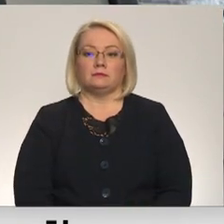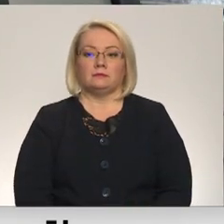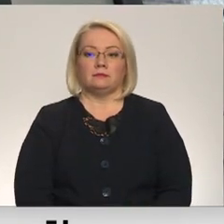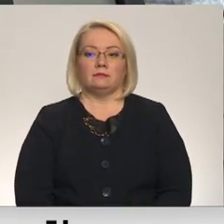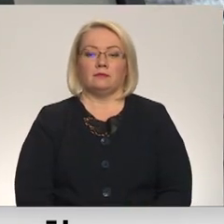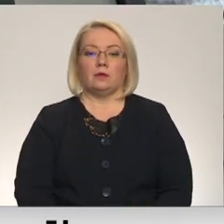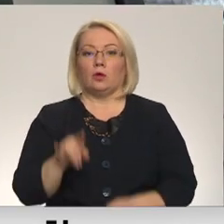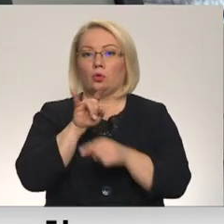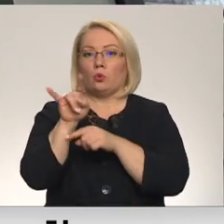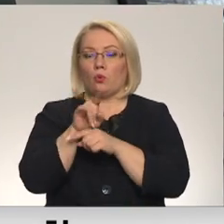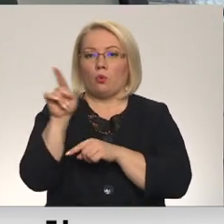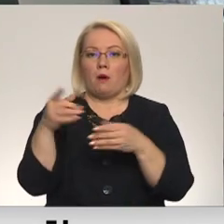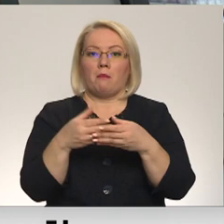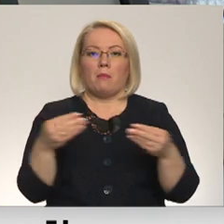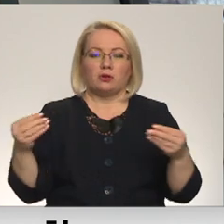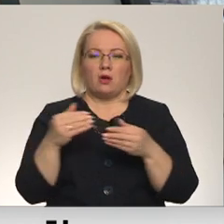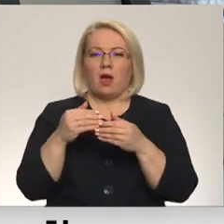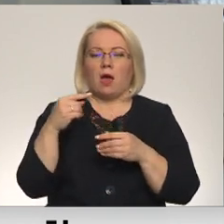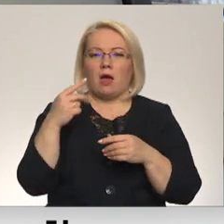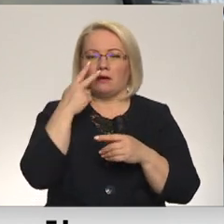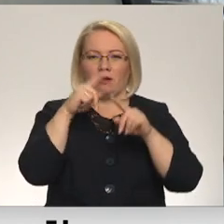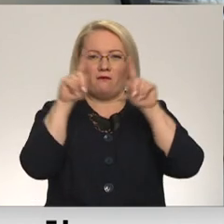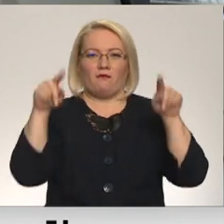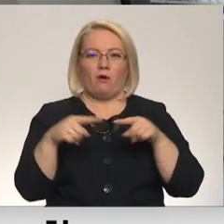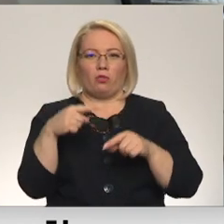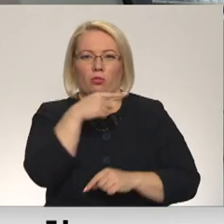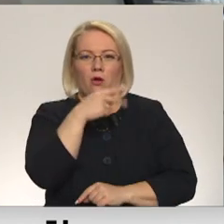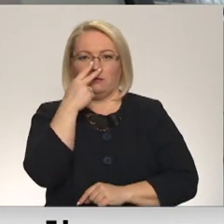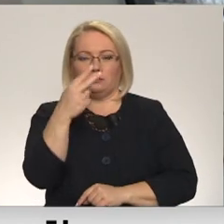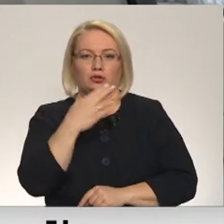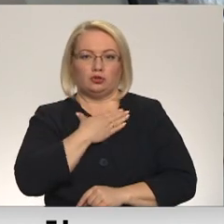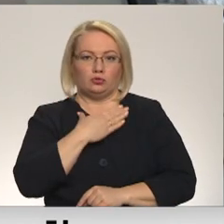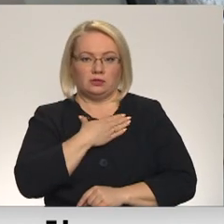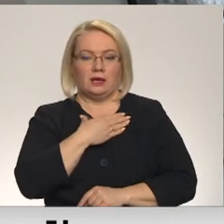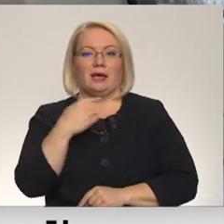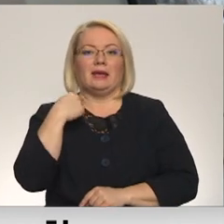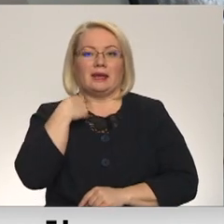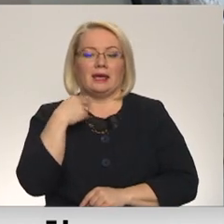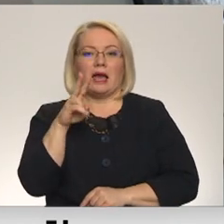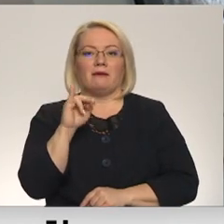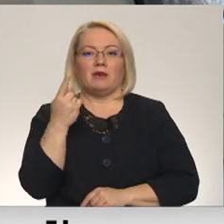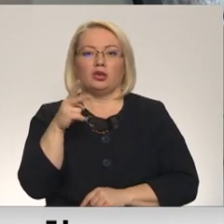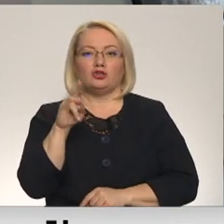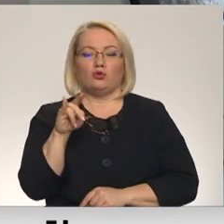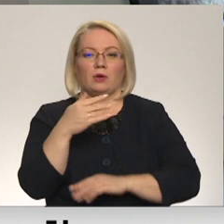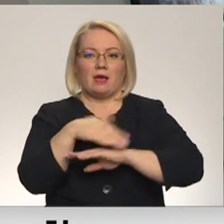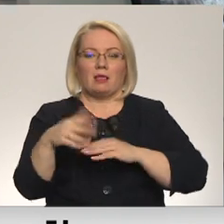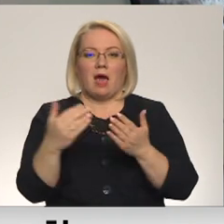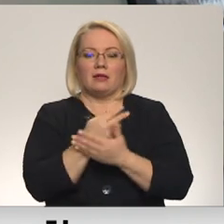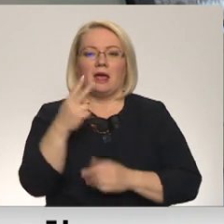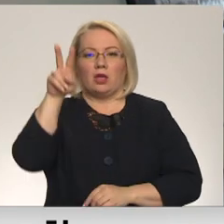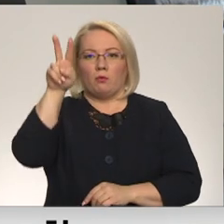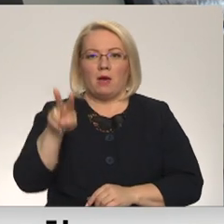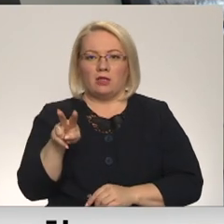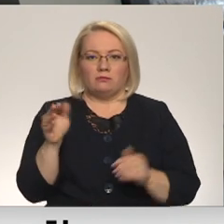Tukumā pazudas attēlā redzamais suns. Rīgā viņš šķielā atrast divu mēnešu vets kucēns